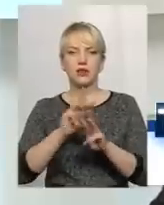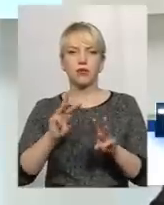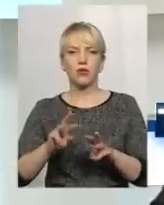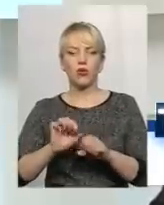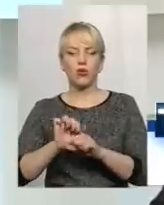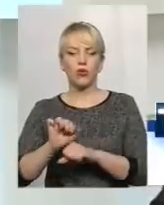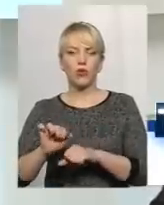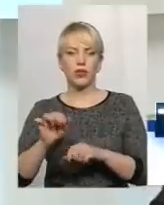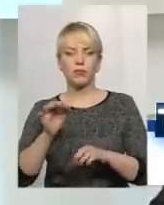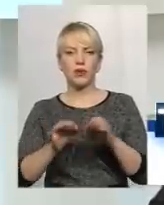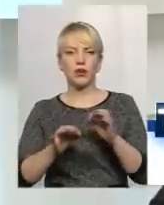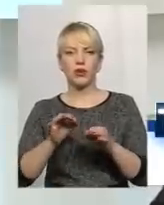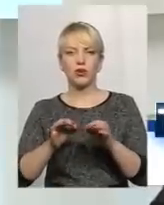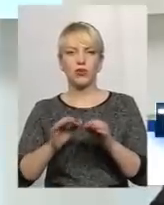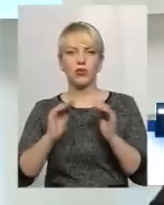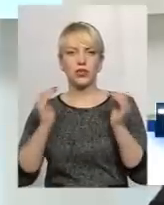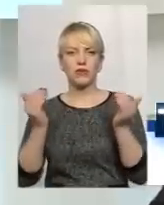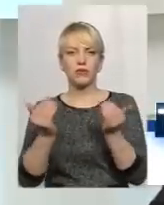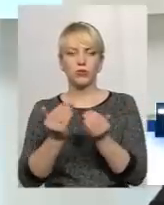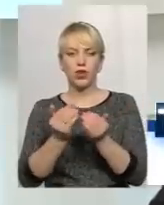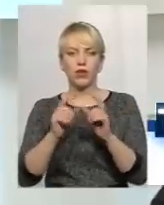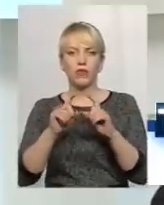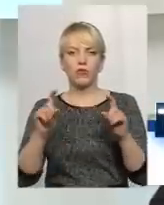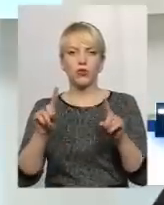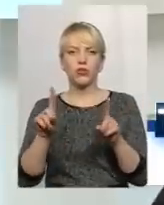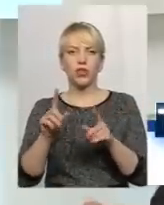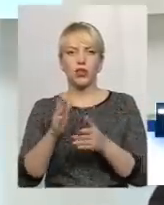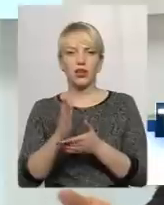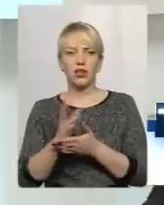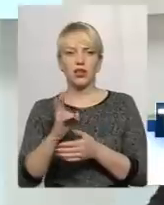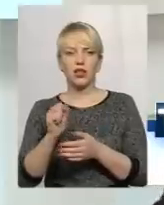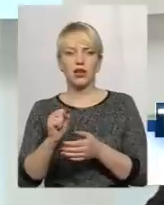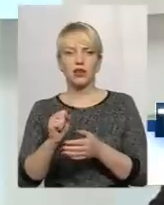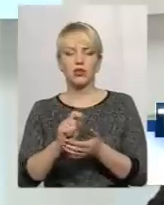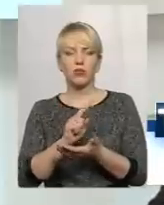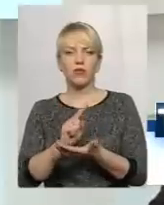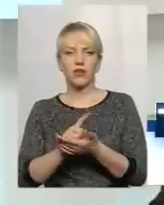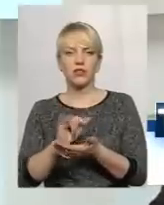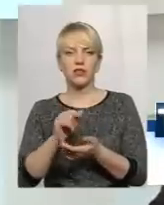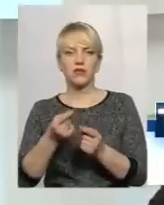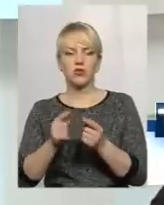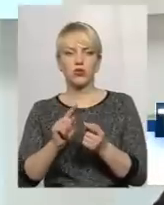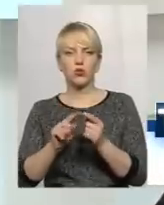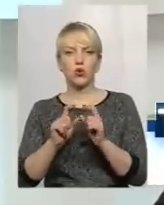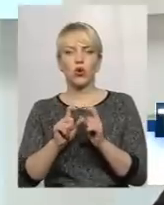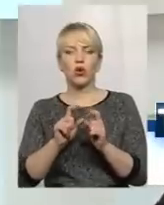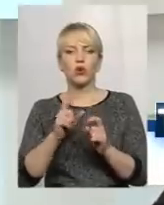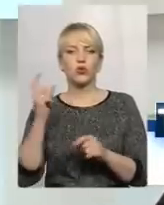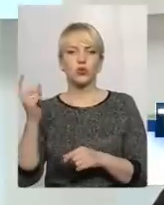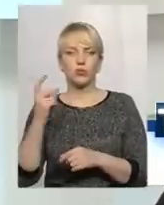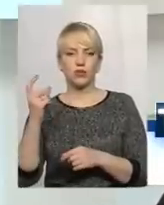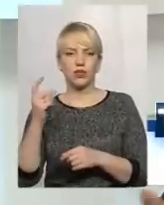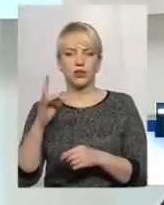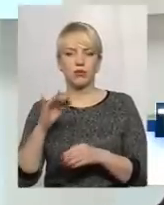об'єкту природного заповідного фонду, який є на охоронному зобов'язанні саме вказаного суб'єкту. Тобто, при проведенні